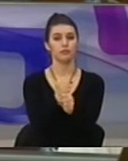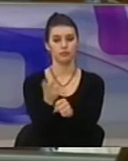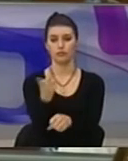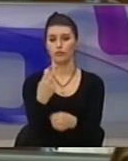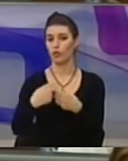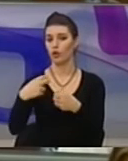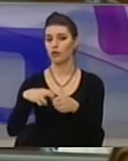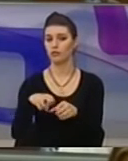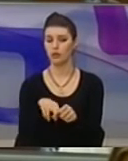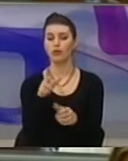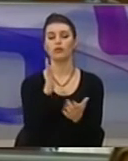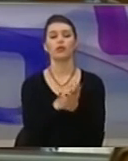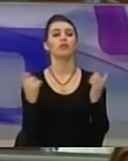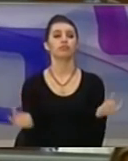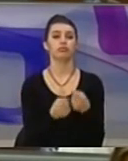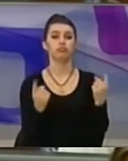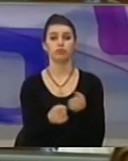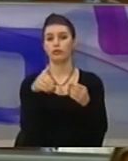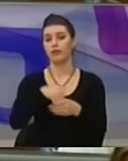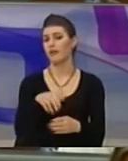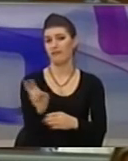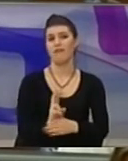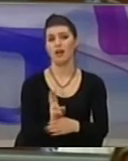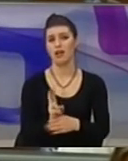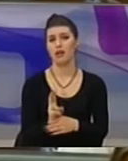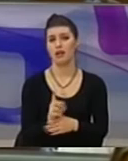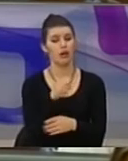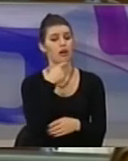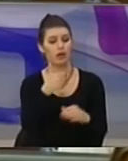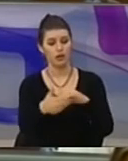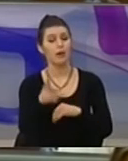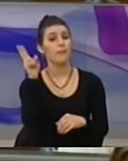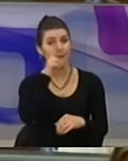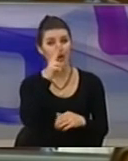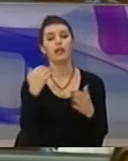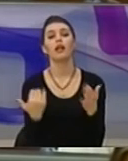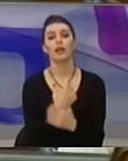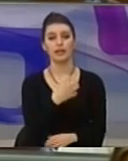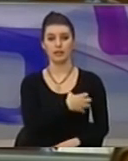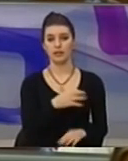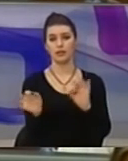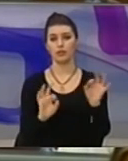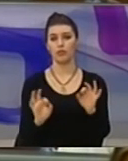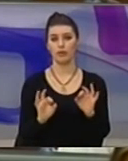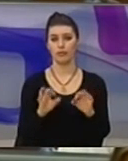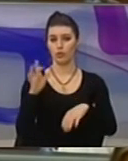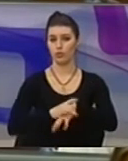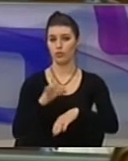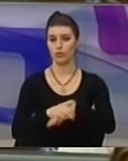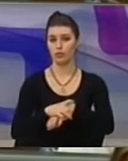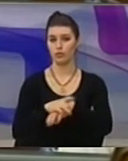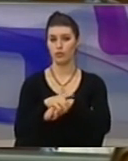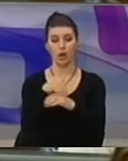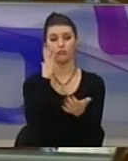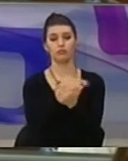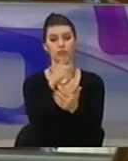mashtruar gjithë një nëmër të votës, zgjede si në ti, se nga prillit do të bëtë implementimi i sigurimeve shëndetsore. Ju në